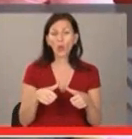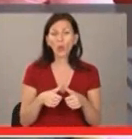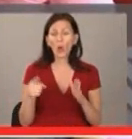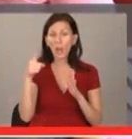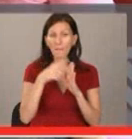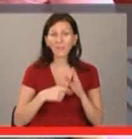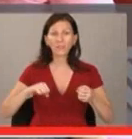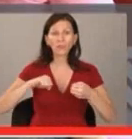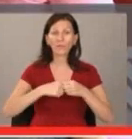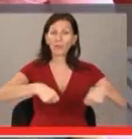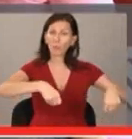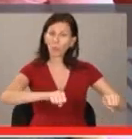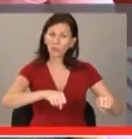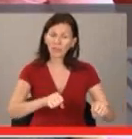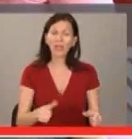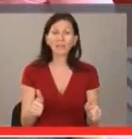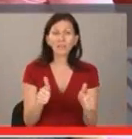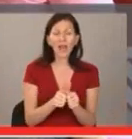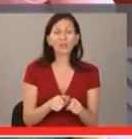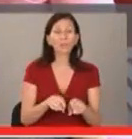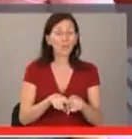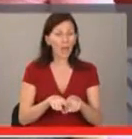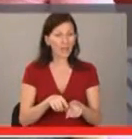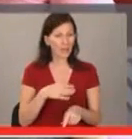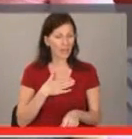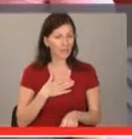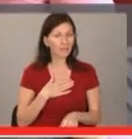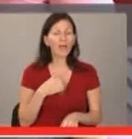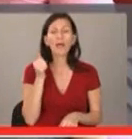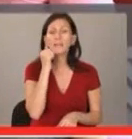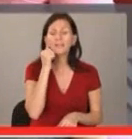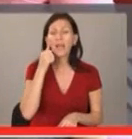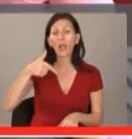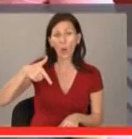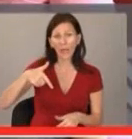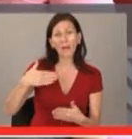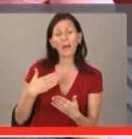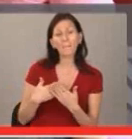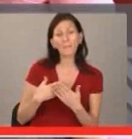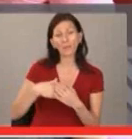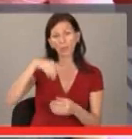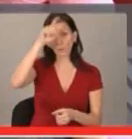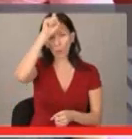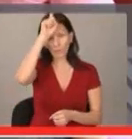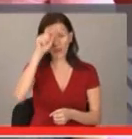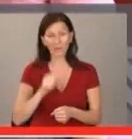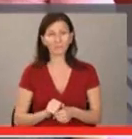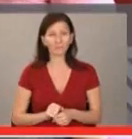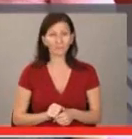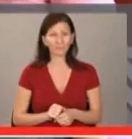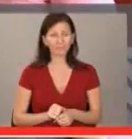юли, катастрофира с мотоциклет, приятеля си. В село Герман, тук близо до София.